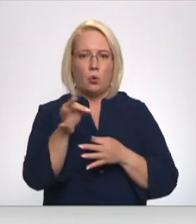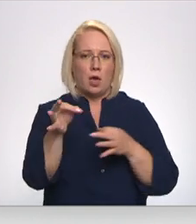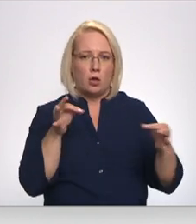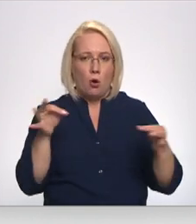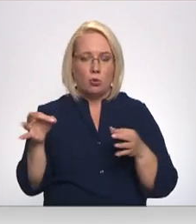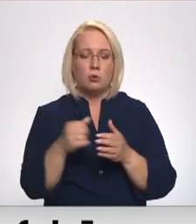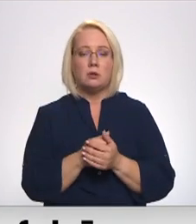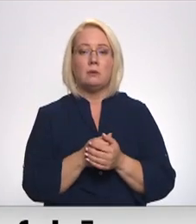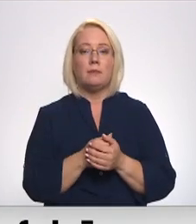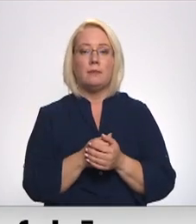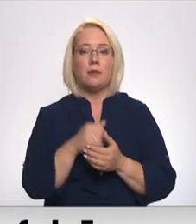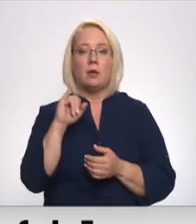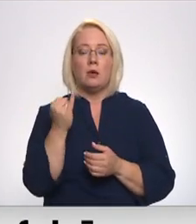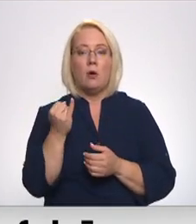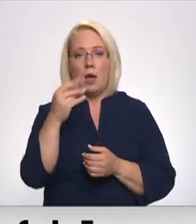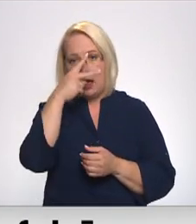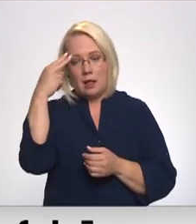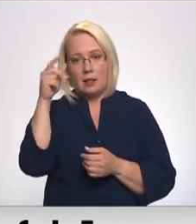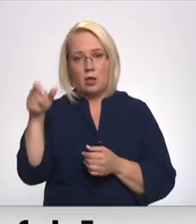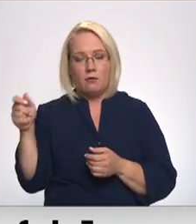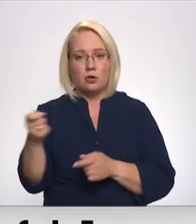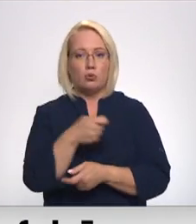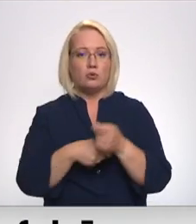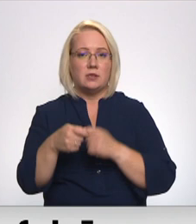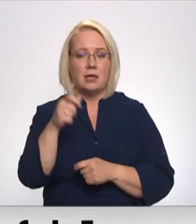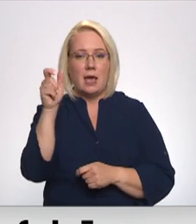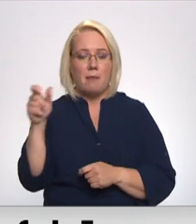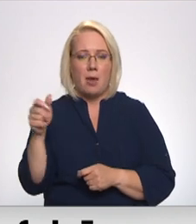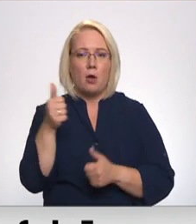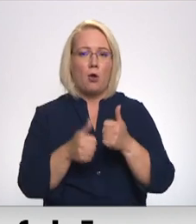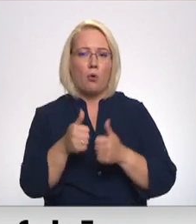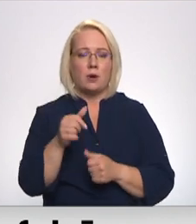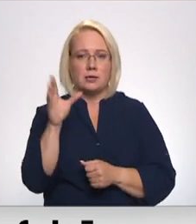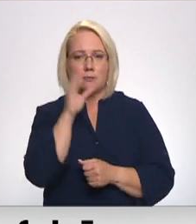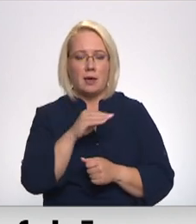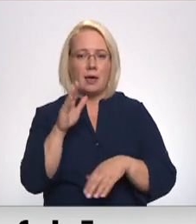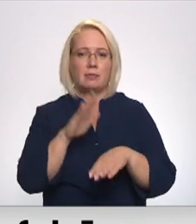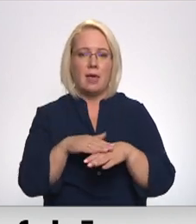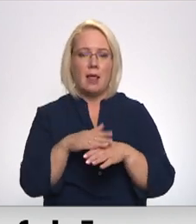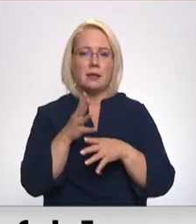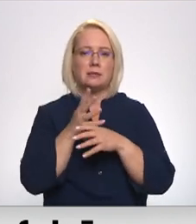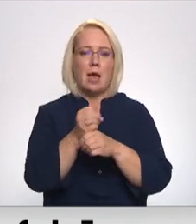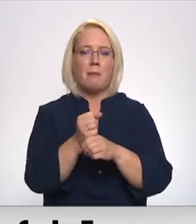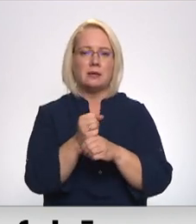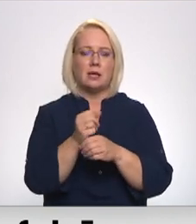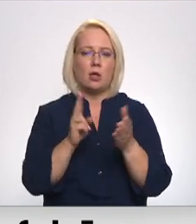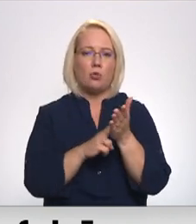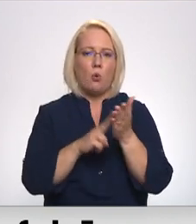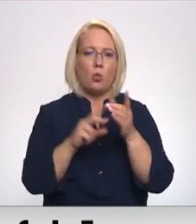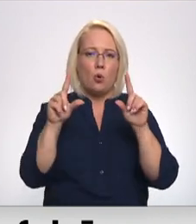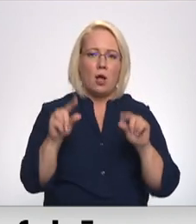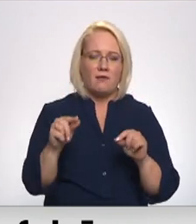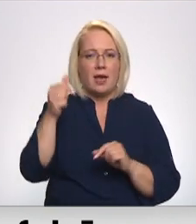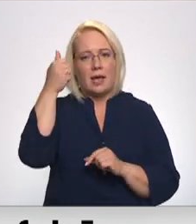ja lietuvieši uzņēmē ir konkurēt spējīgāki dēļ šīs samazinātās likmasi vai igauņi uzņēmē